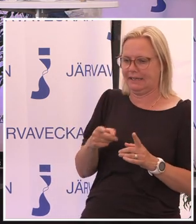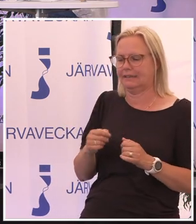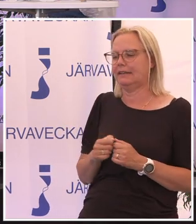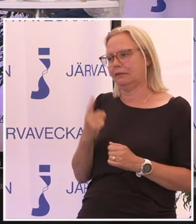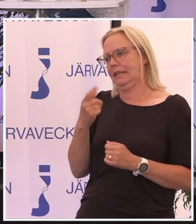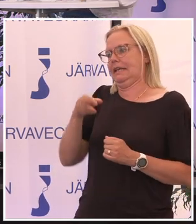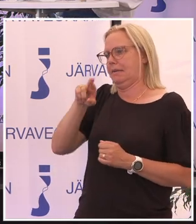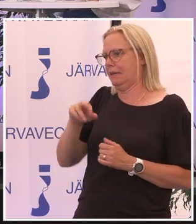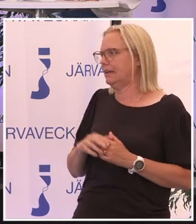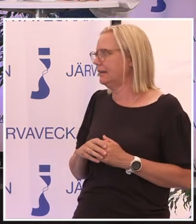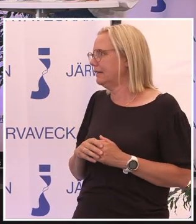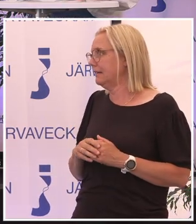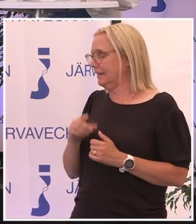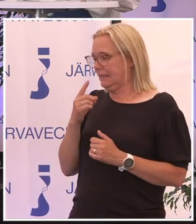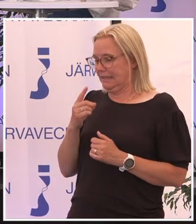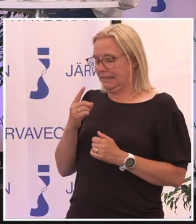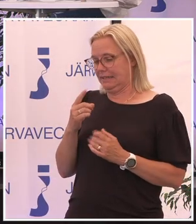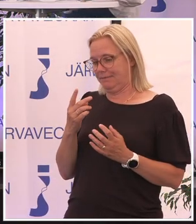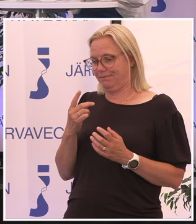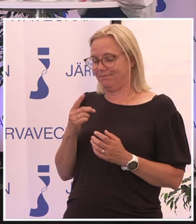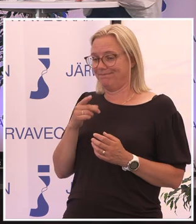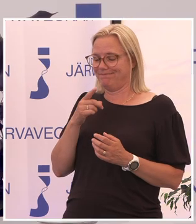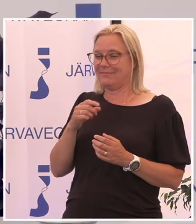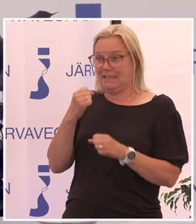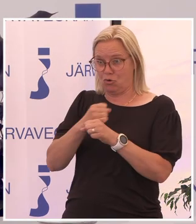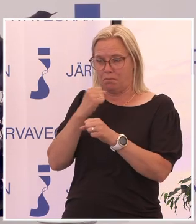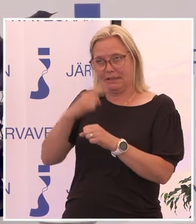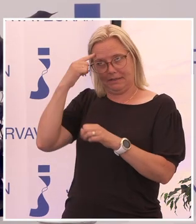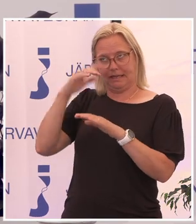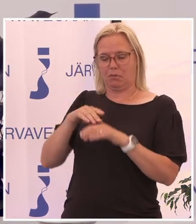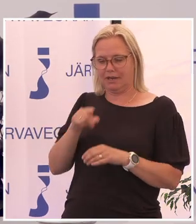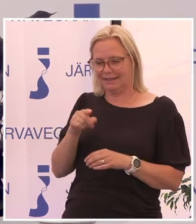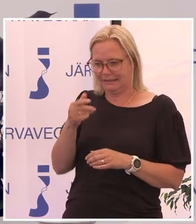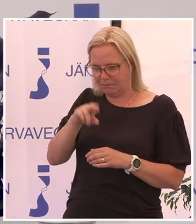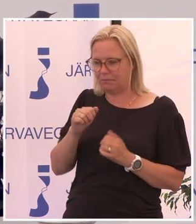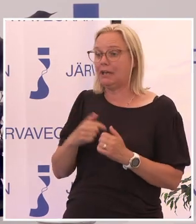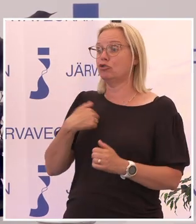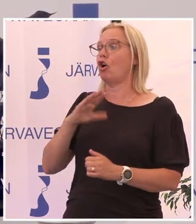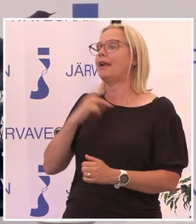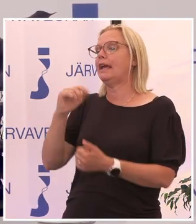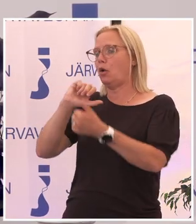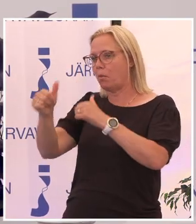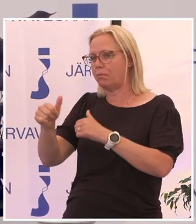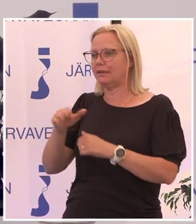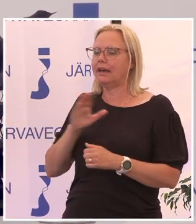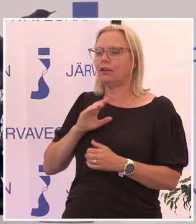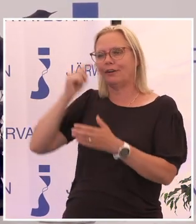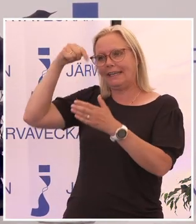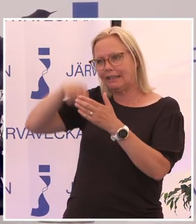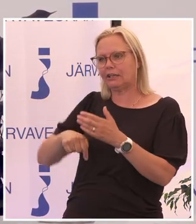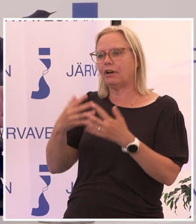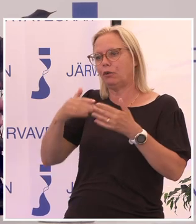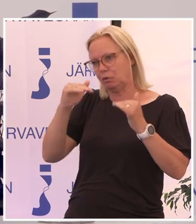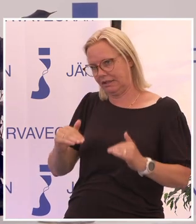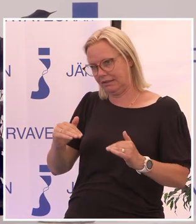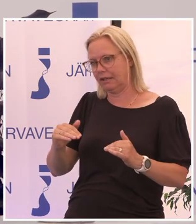väldigt jobbigt när man börjar tänka på det. Jag har en kompis som har intellektuell funktionsnedsättning och